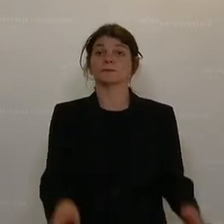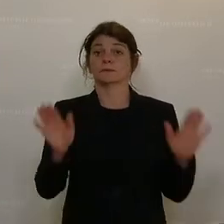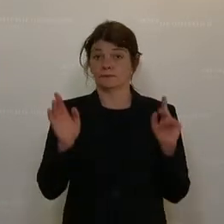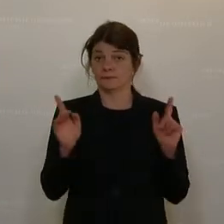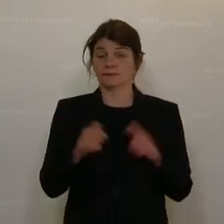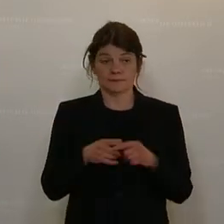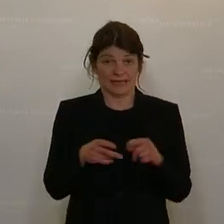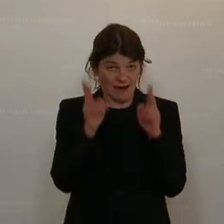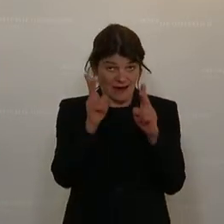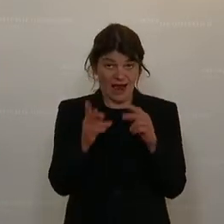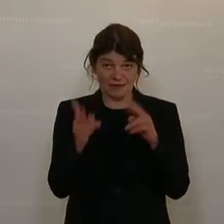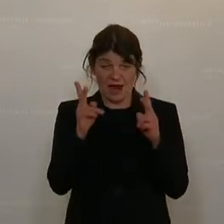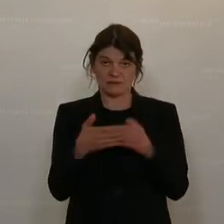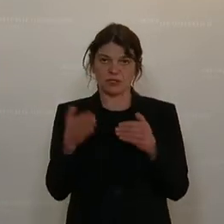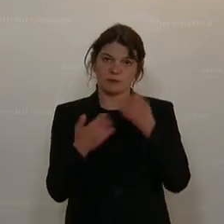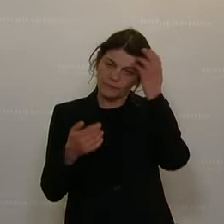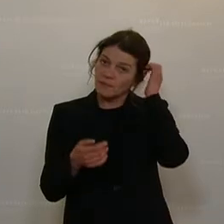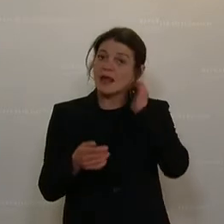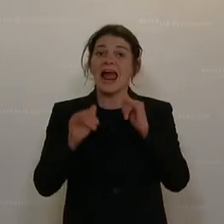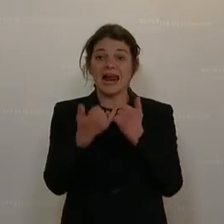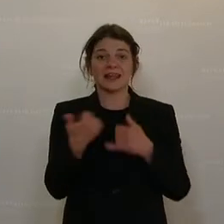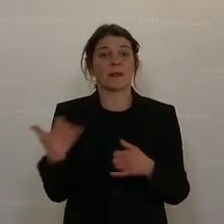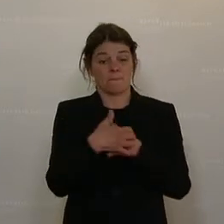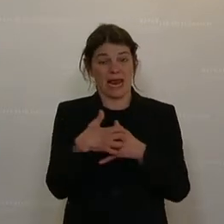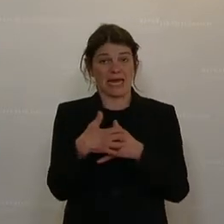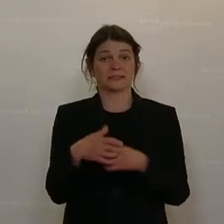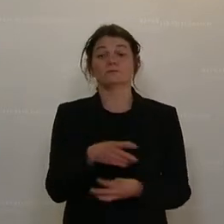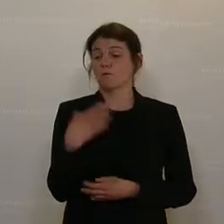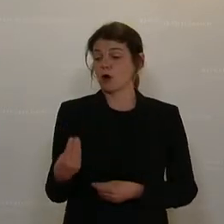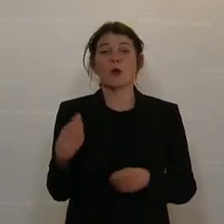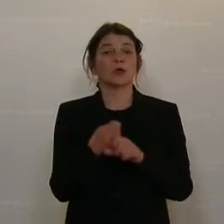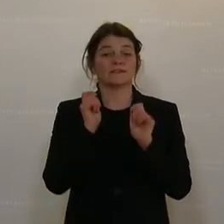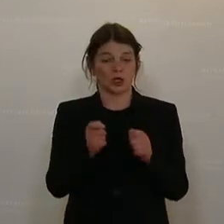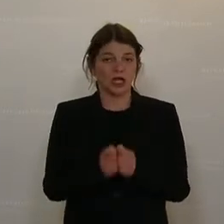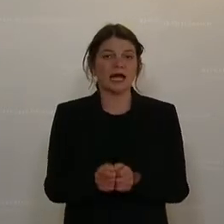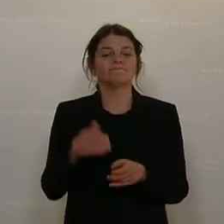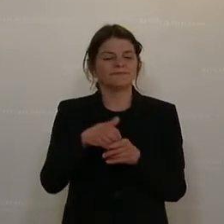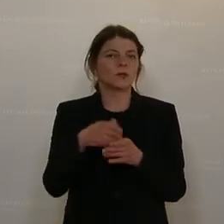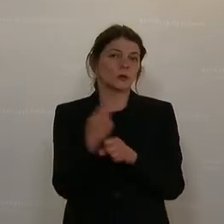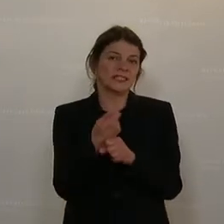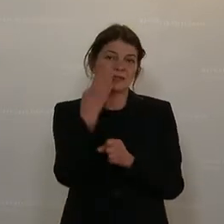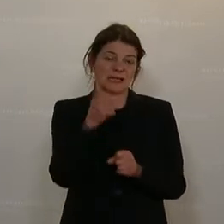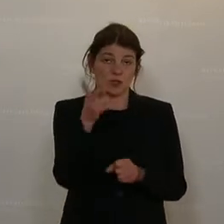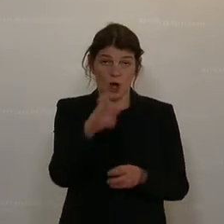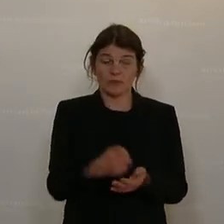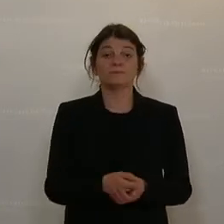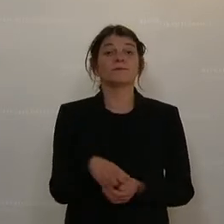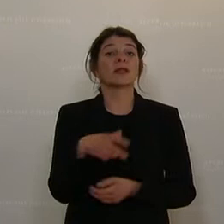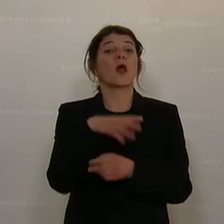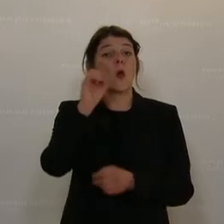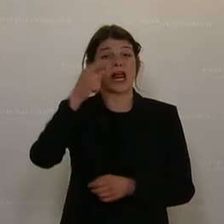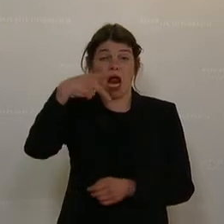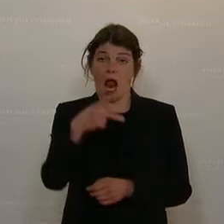Also das ist ein reales Beispiel. Die Eltern erhalten im März einen Kostenvorschlag in der Höhe von 4.000 Euro. Die ÖGK